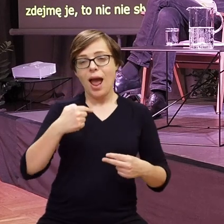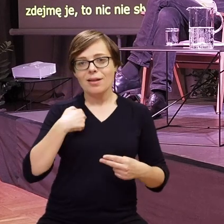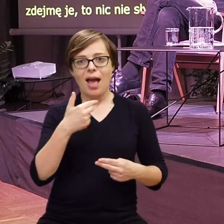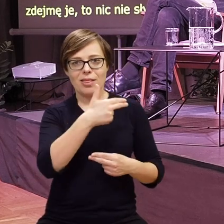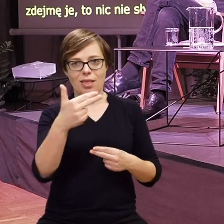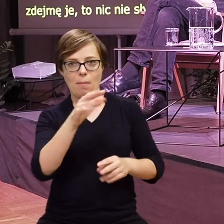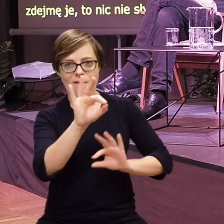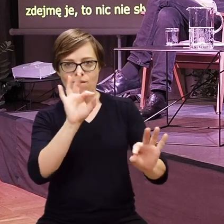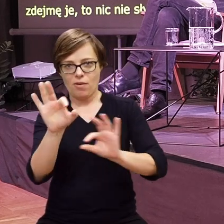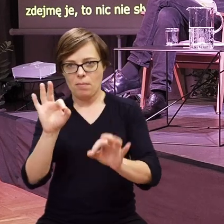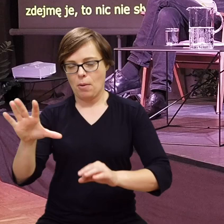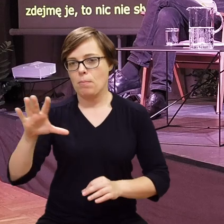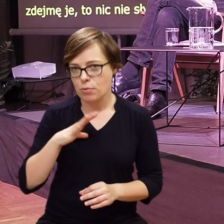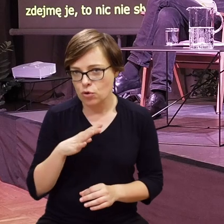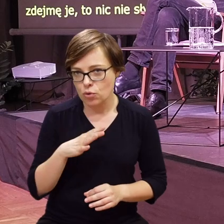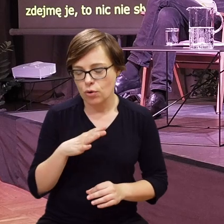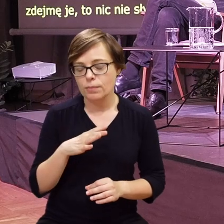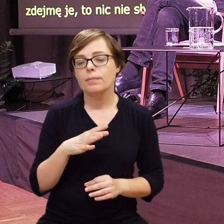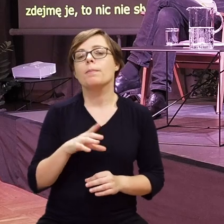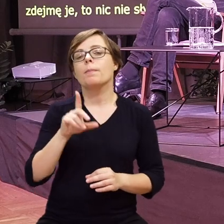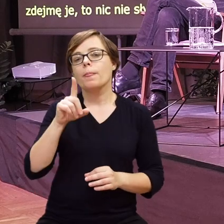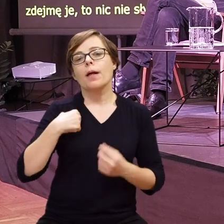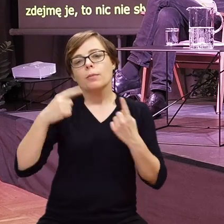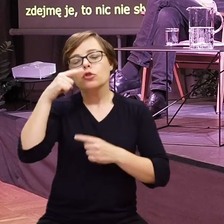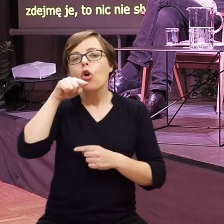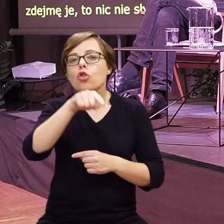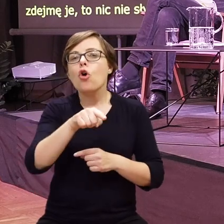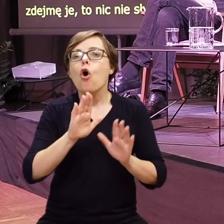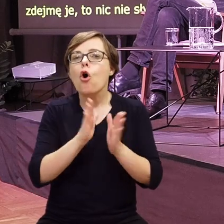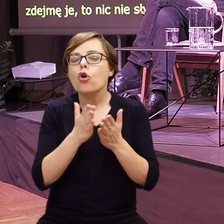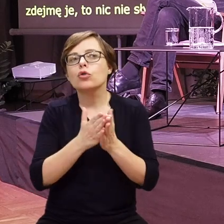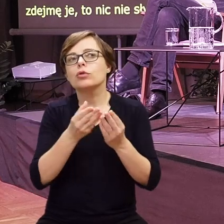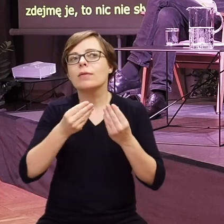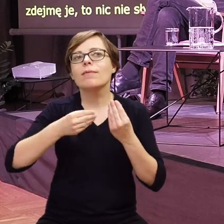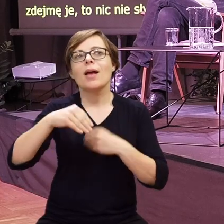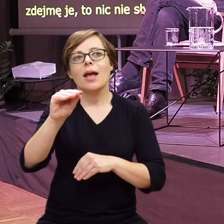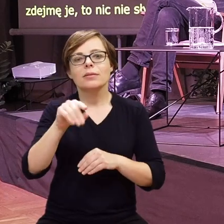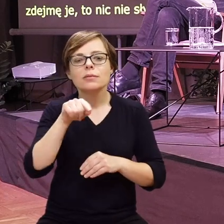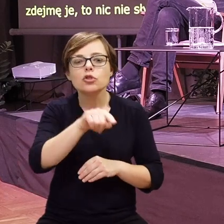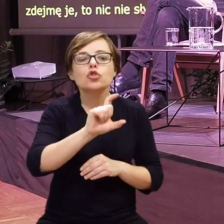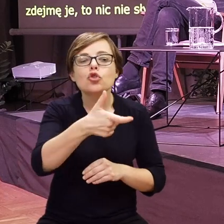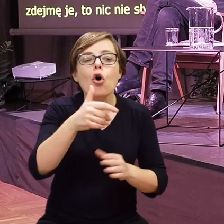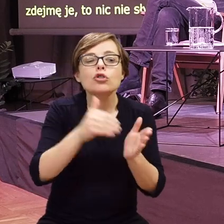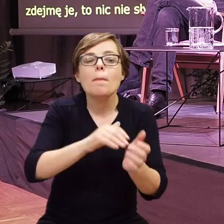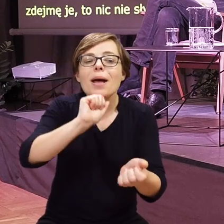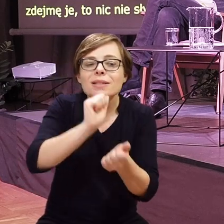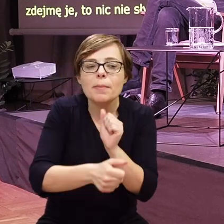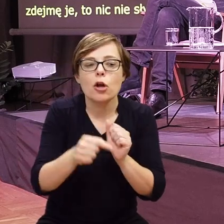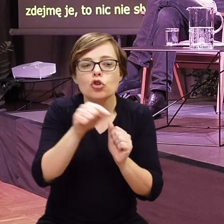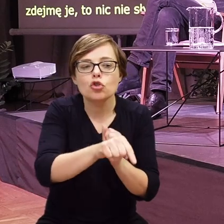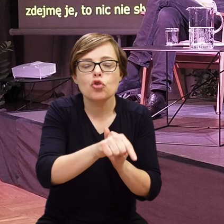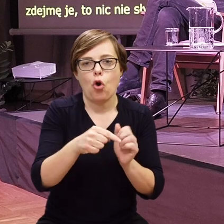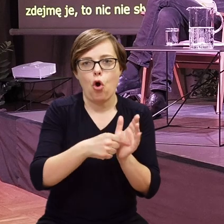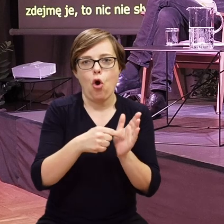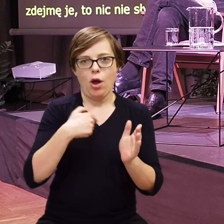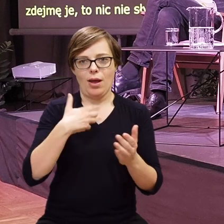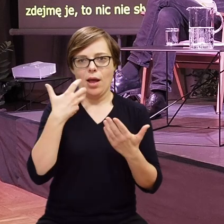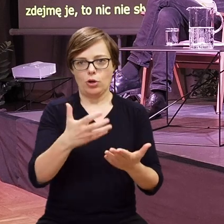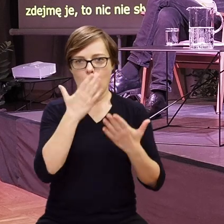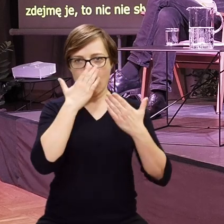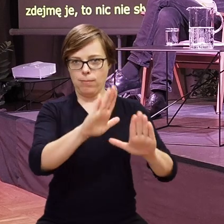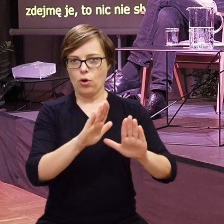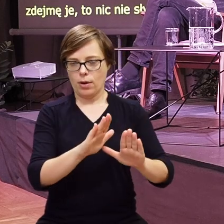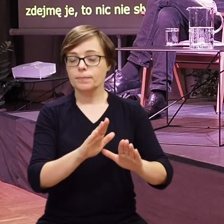dziennikarką, która te tematy jednak wybierała. I wydawało mi się, że to powinna być książka interwencyjna, czyli właśnie pokazująca obszary, które się muszą zmienić.